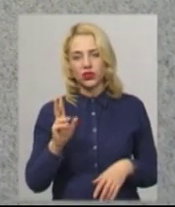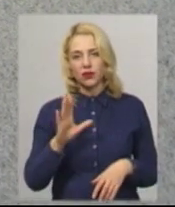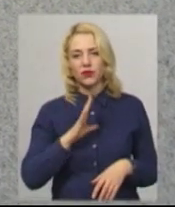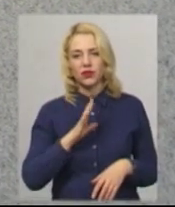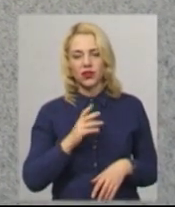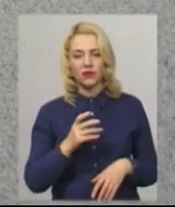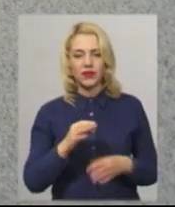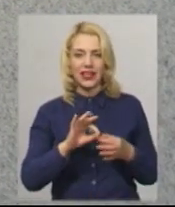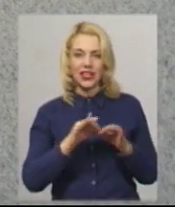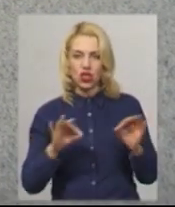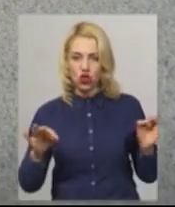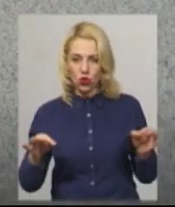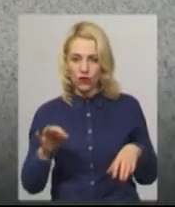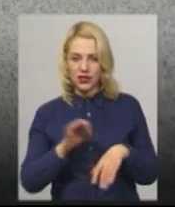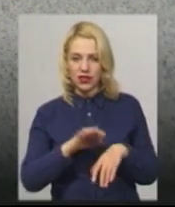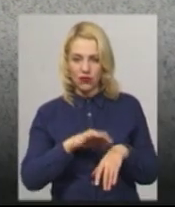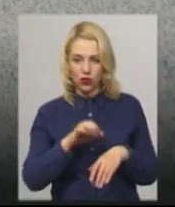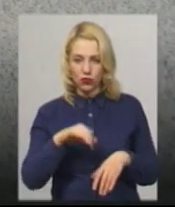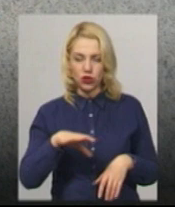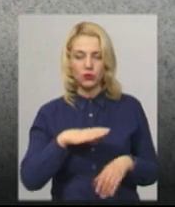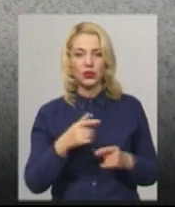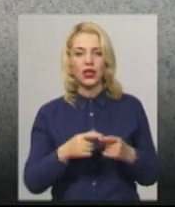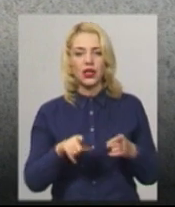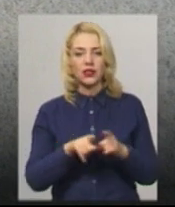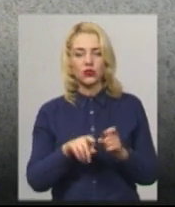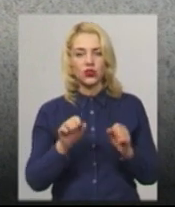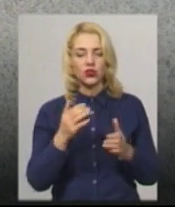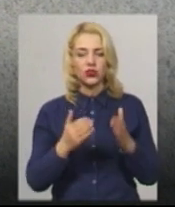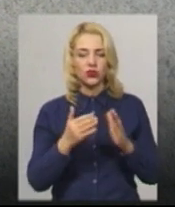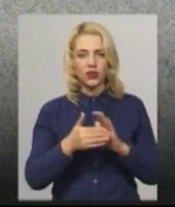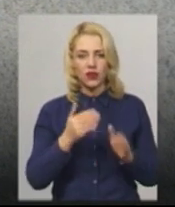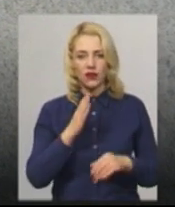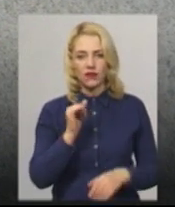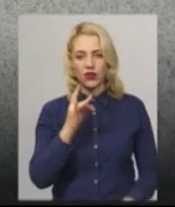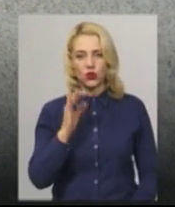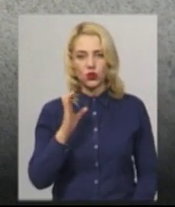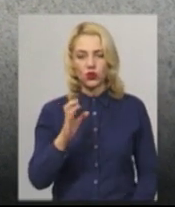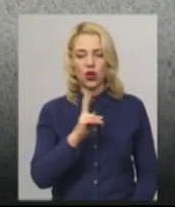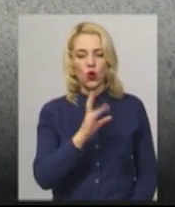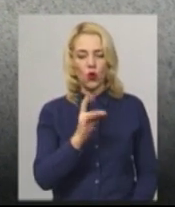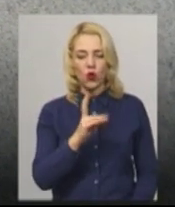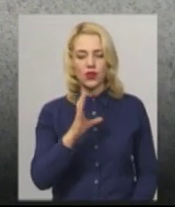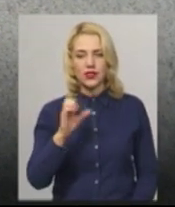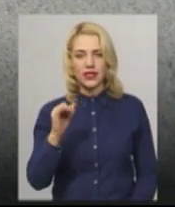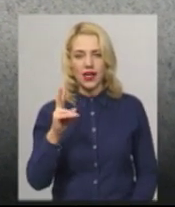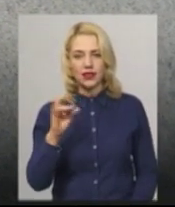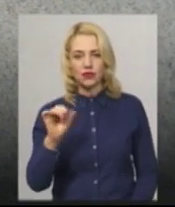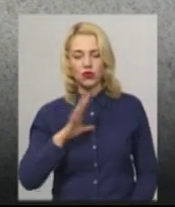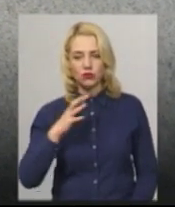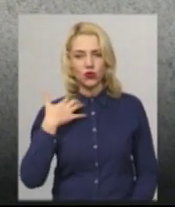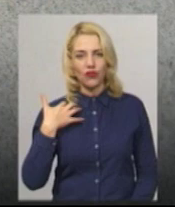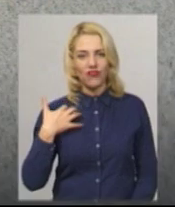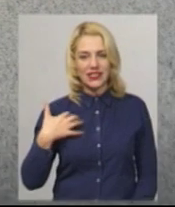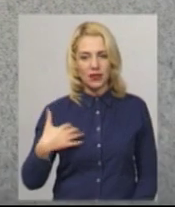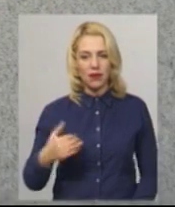як кишкове захворювання, також, якщо викликається вірусом коксакі, може бути висипка, дуже